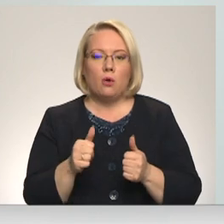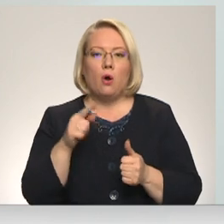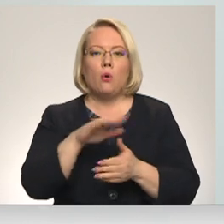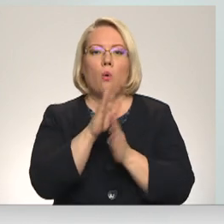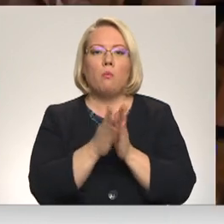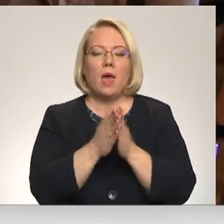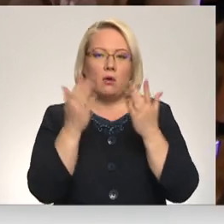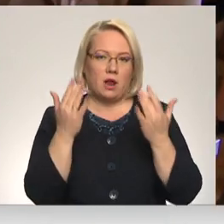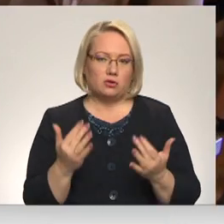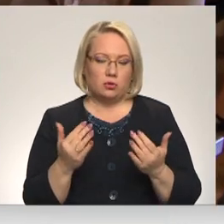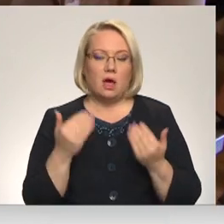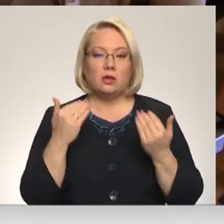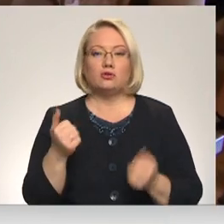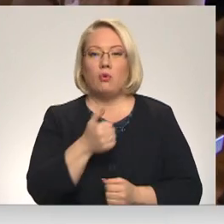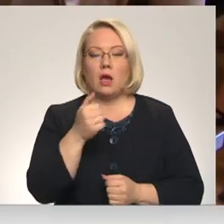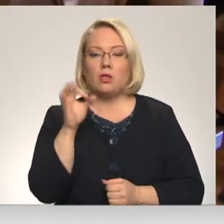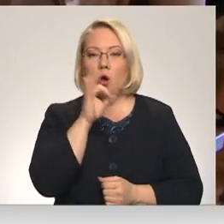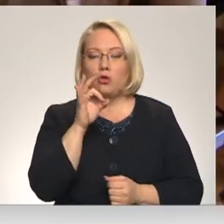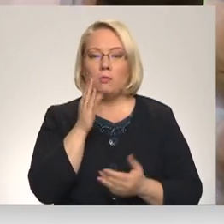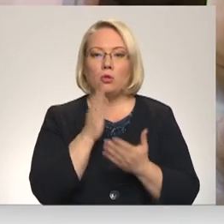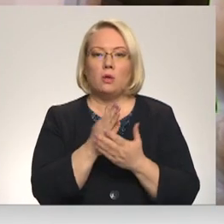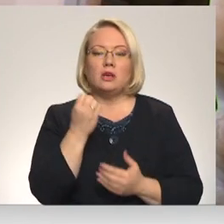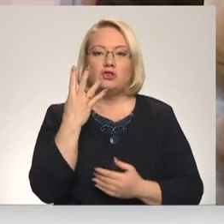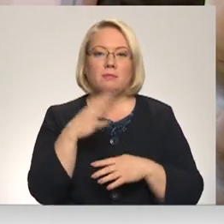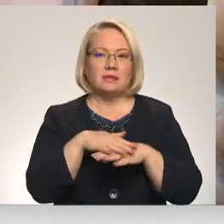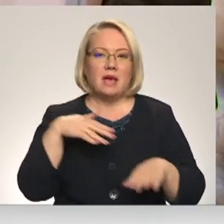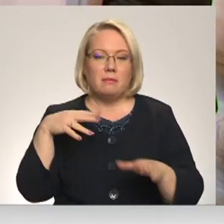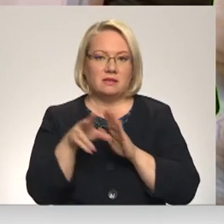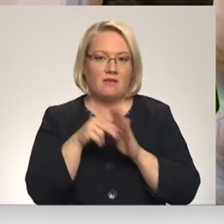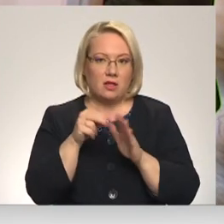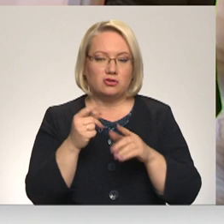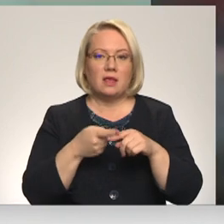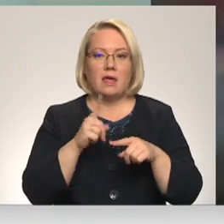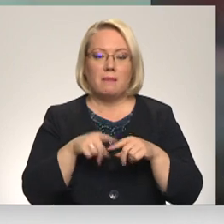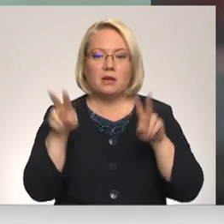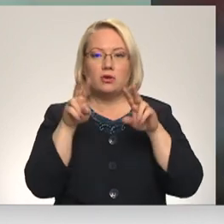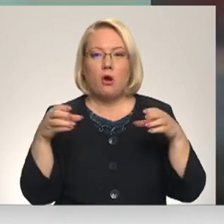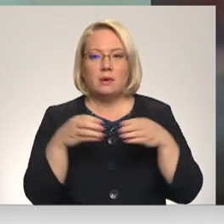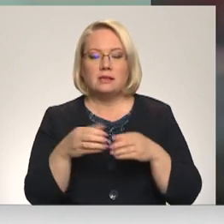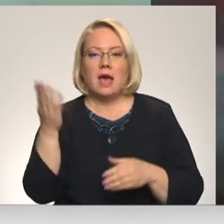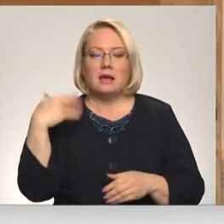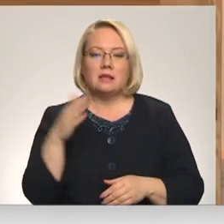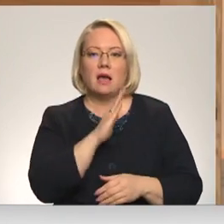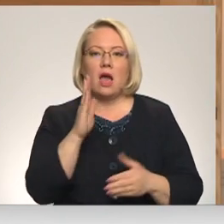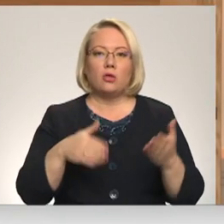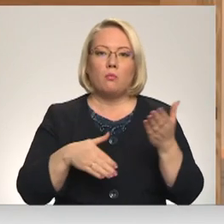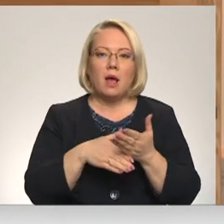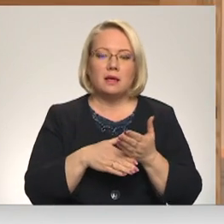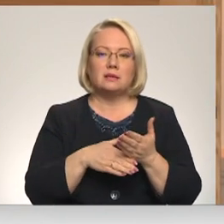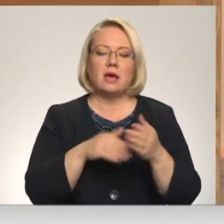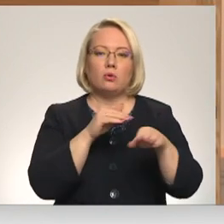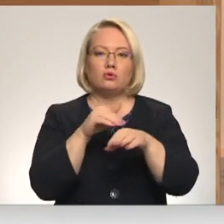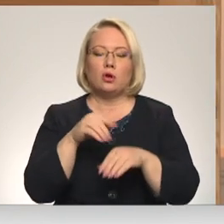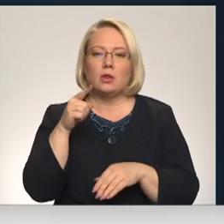kopējo rezultātu. Šogad oktobrī notiks 14. saimas vēlēšanas. Tāpēc komisija aicinīgi vien palīdziet uzrunāt tos, kur